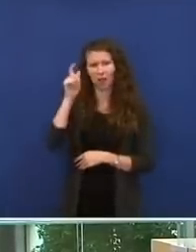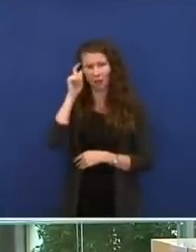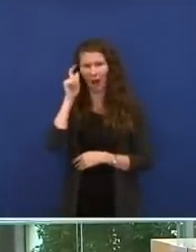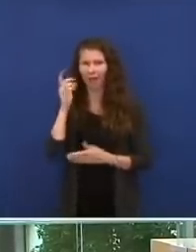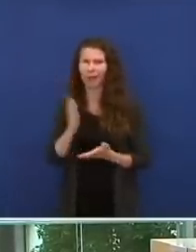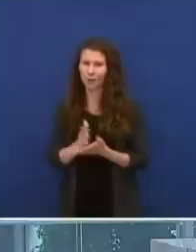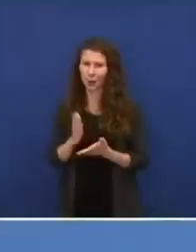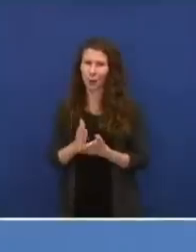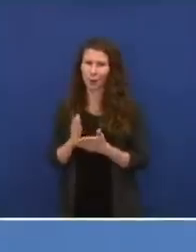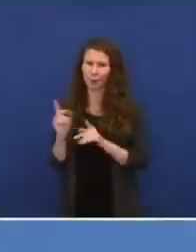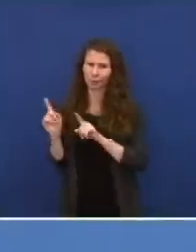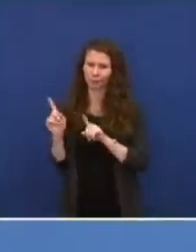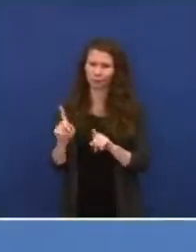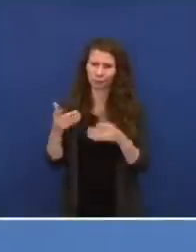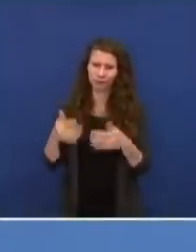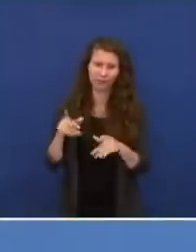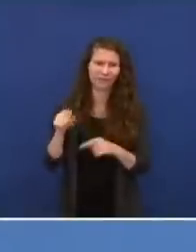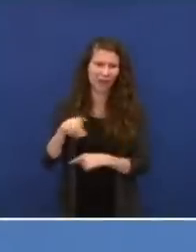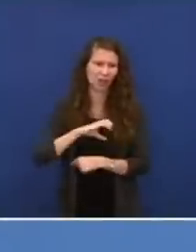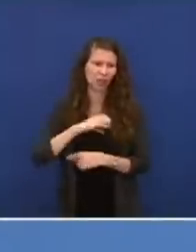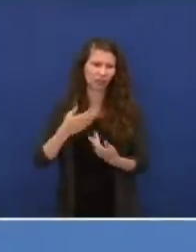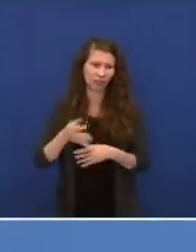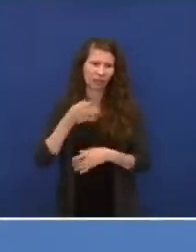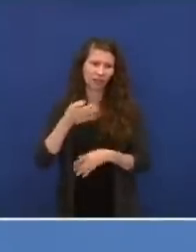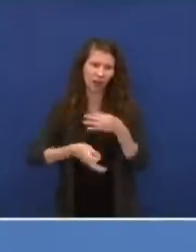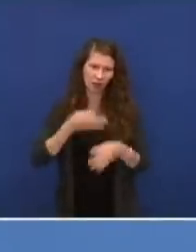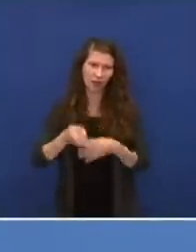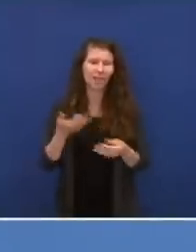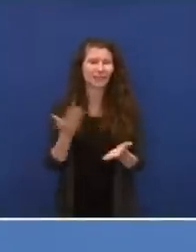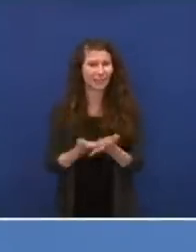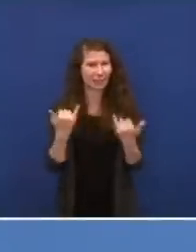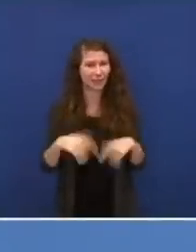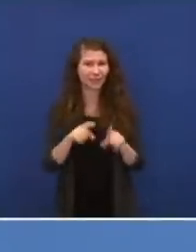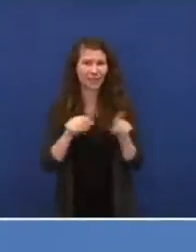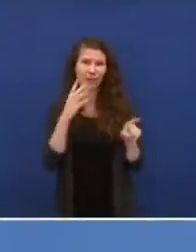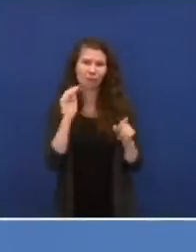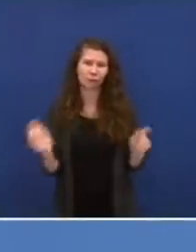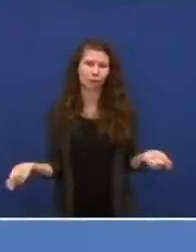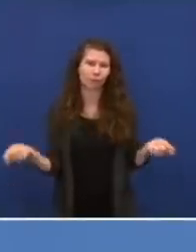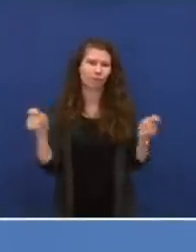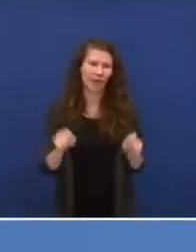Gelegenheit eigentlich hatten zu fragen. Da würde ich auch das Thema jetzt beenden.